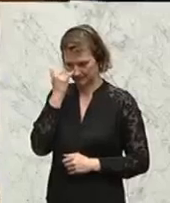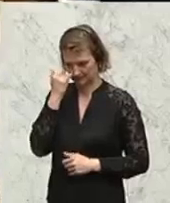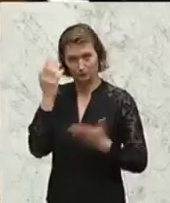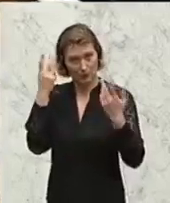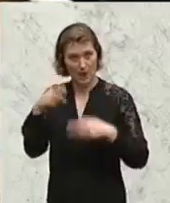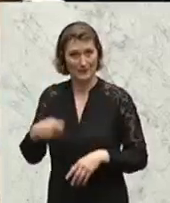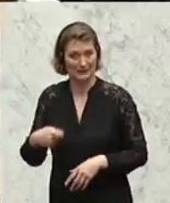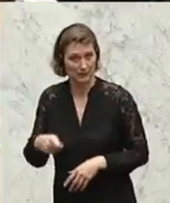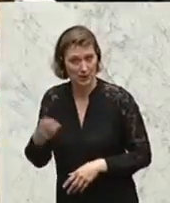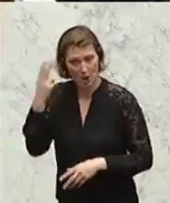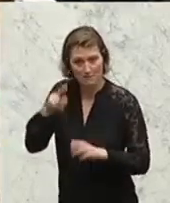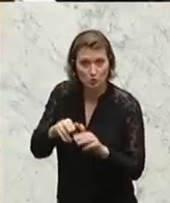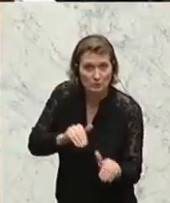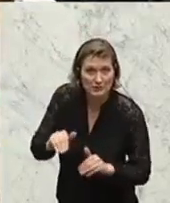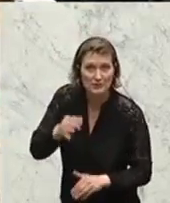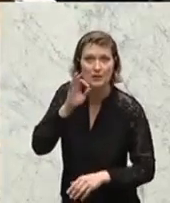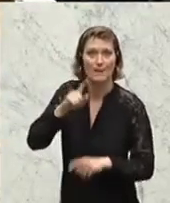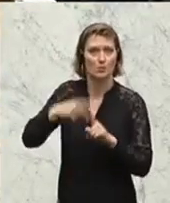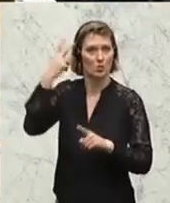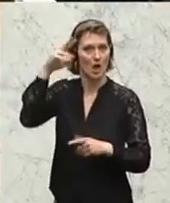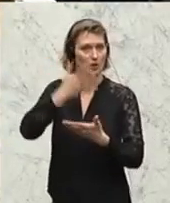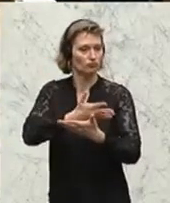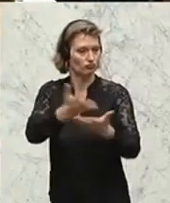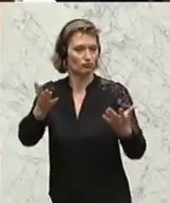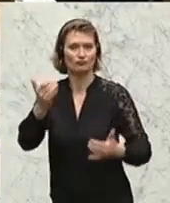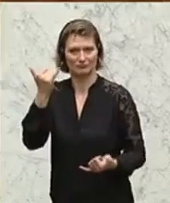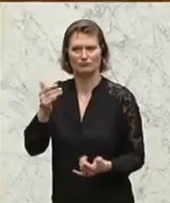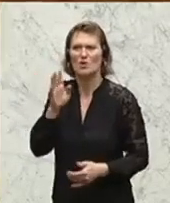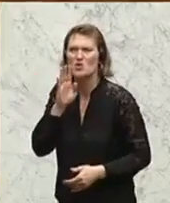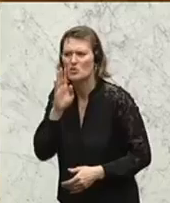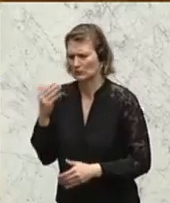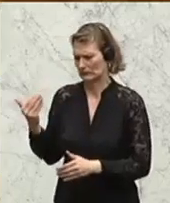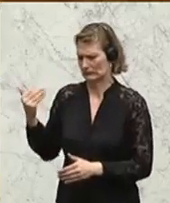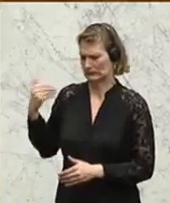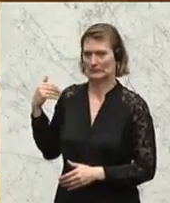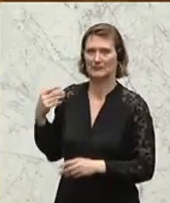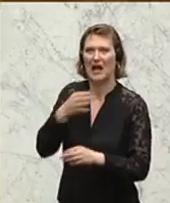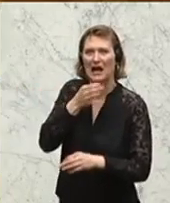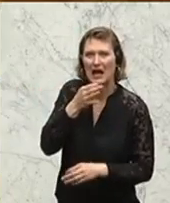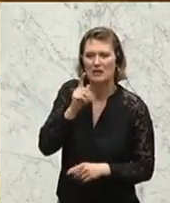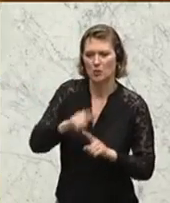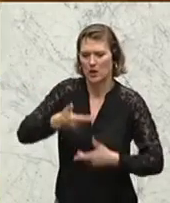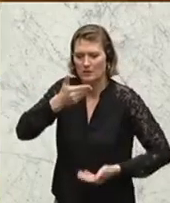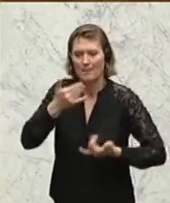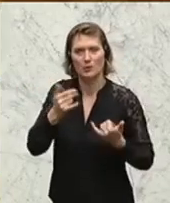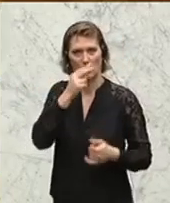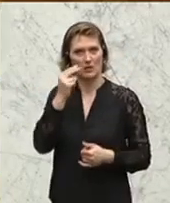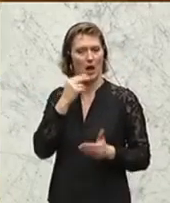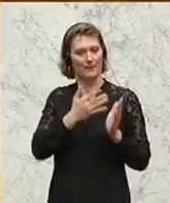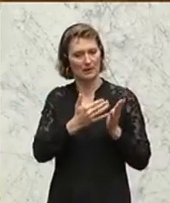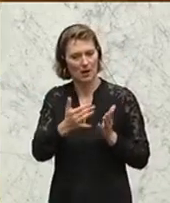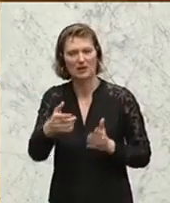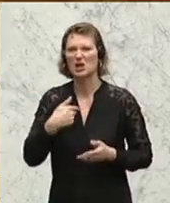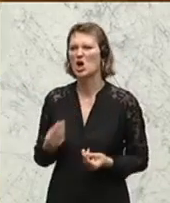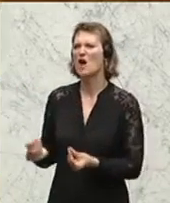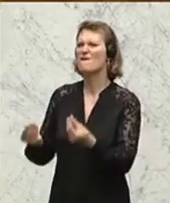Nächster Redner ist von der SPÖ, Wolfgang Katzian. Den letzten Redner und die ganze Debatte heute am Nachmittag angehört hat, hat